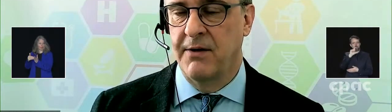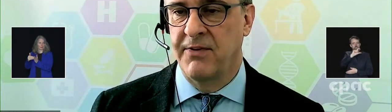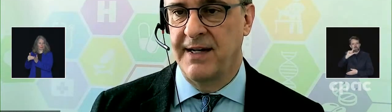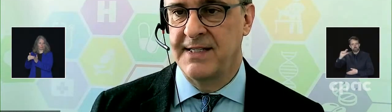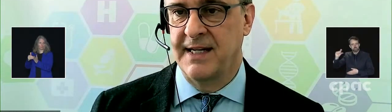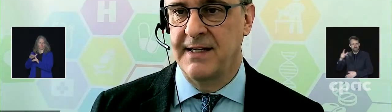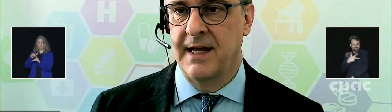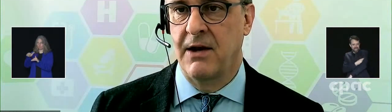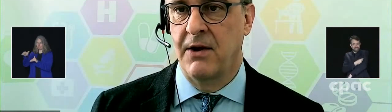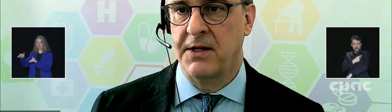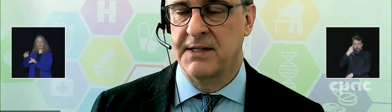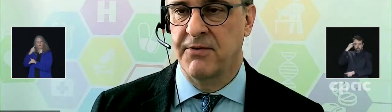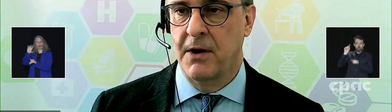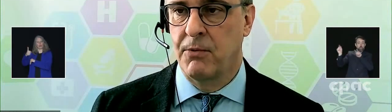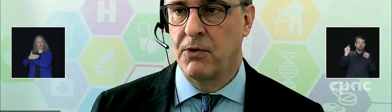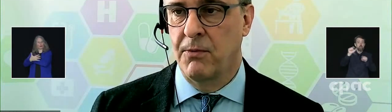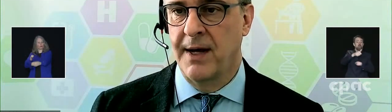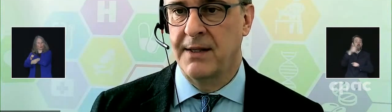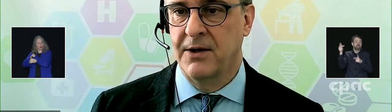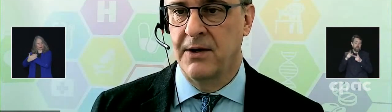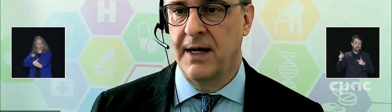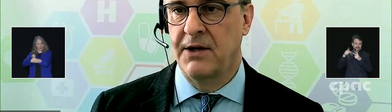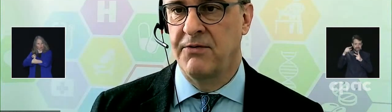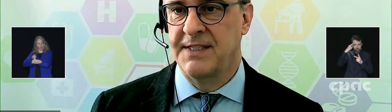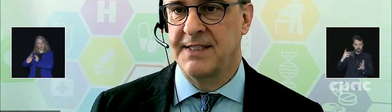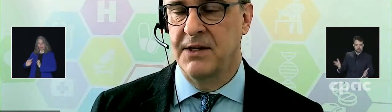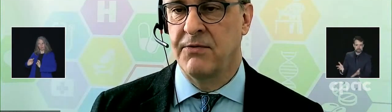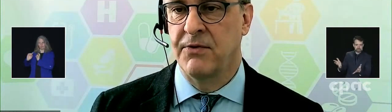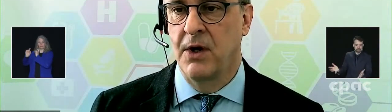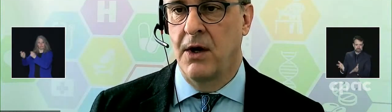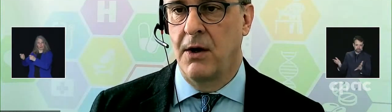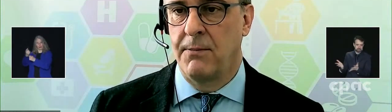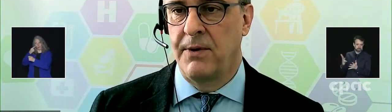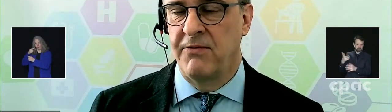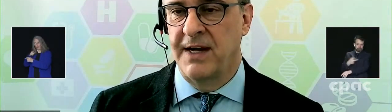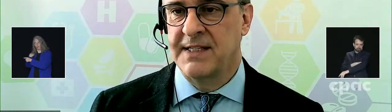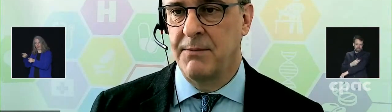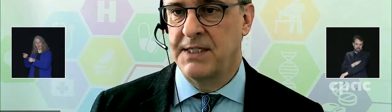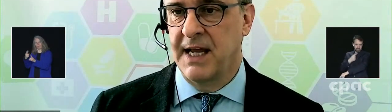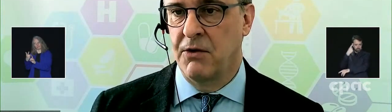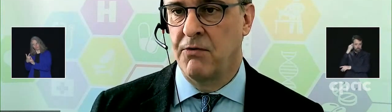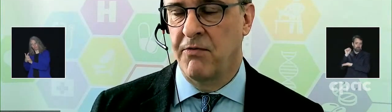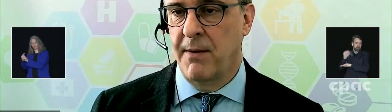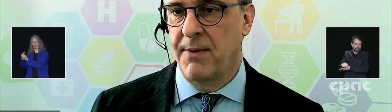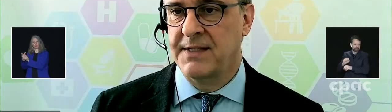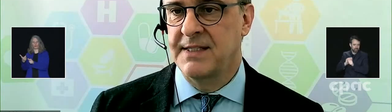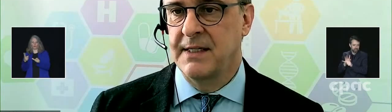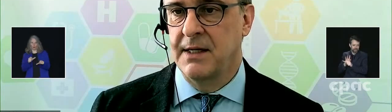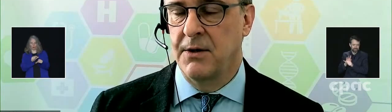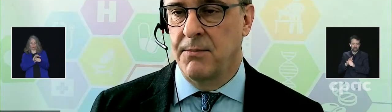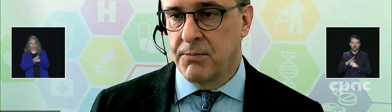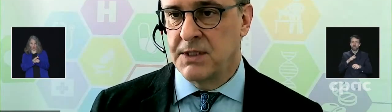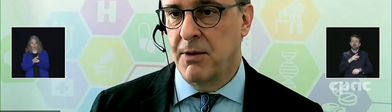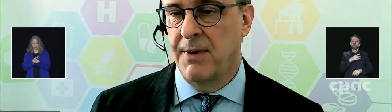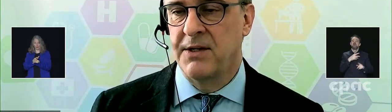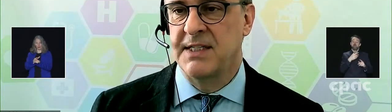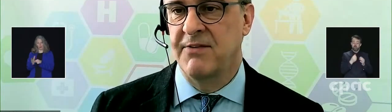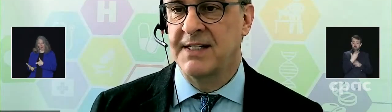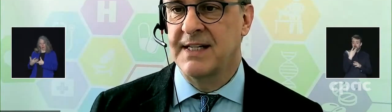autres pays afin de les aider dans leurs efforts pour combattre la COVID-19. Puis le vaccin de Medicago va faire partie